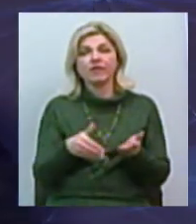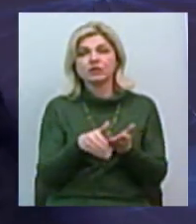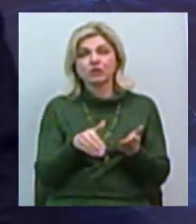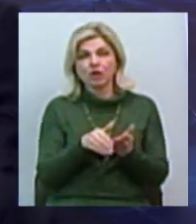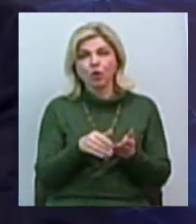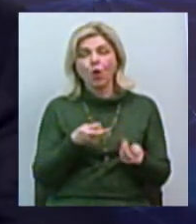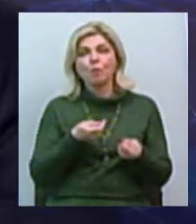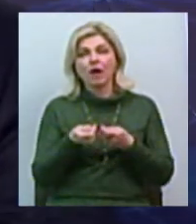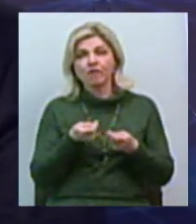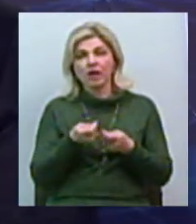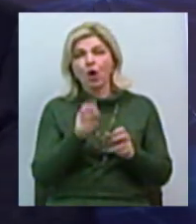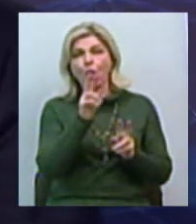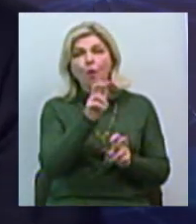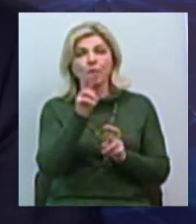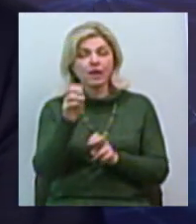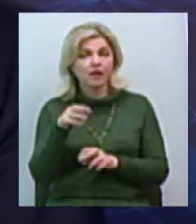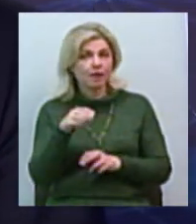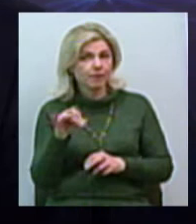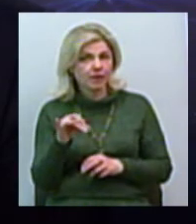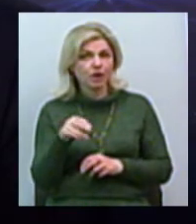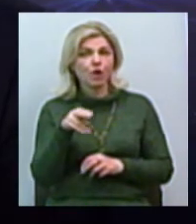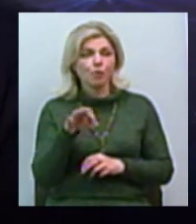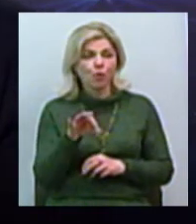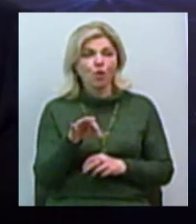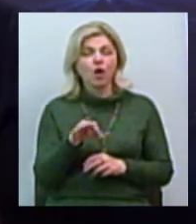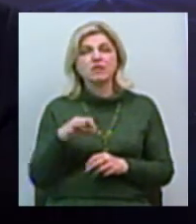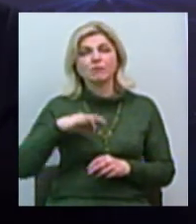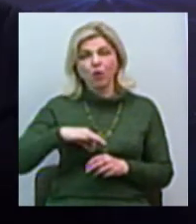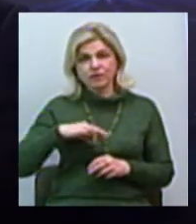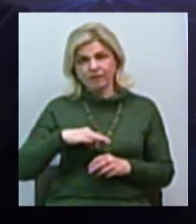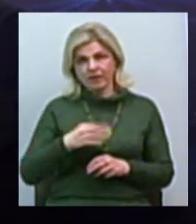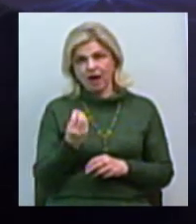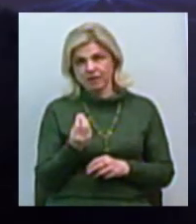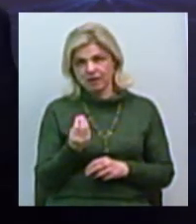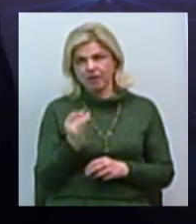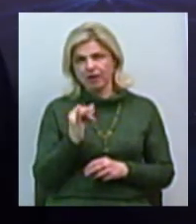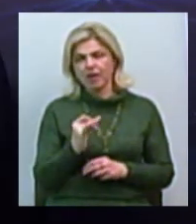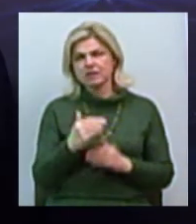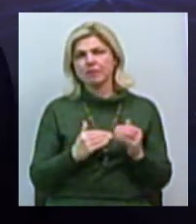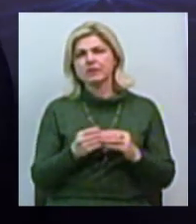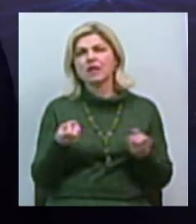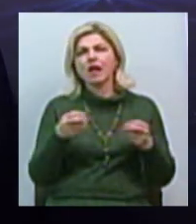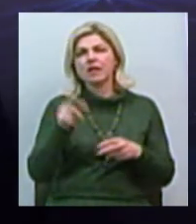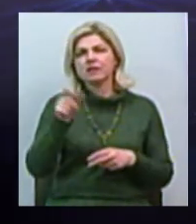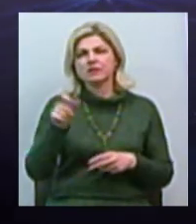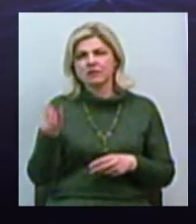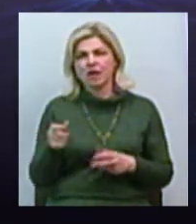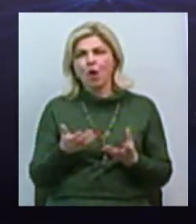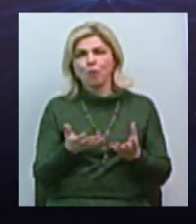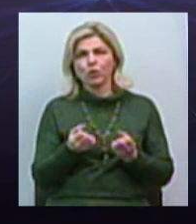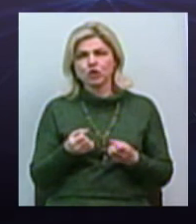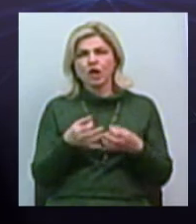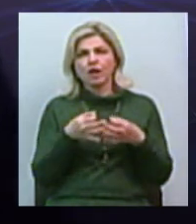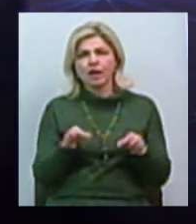которими управляли компанію по управління активами, сертифіціровані спеціалісты, получаючі лицензію, компанії з